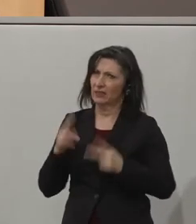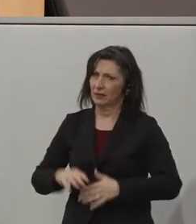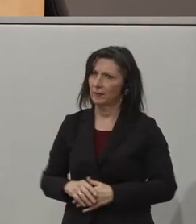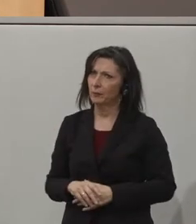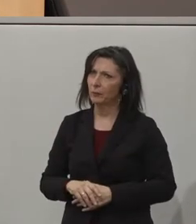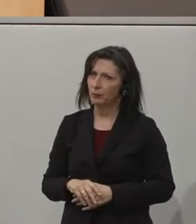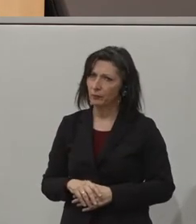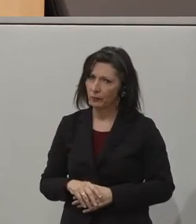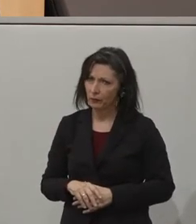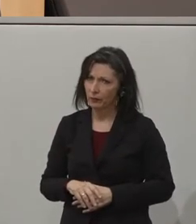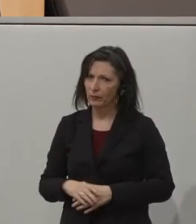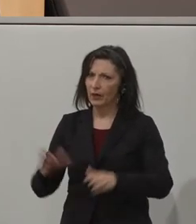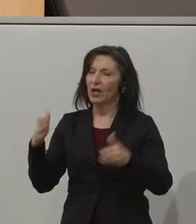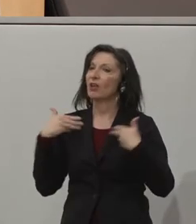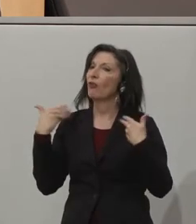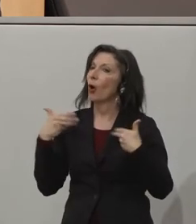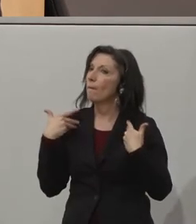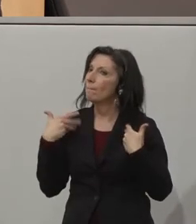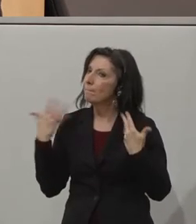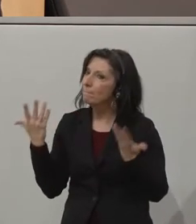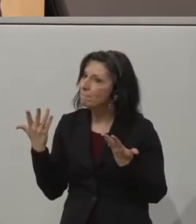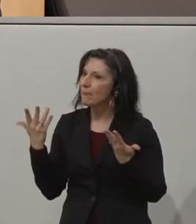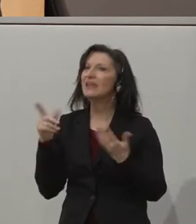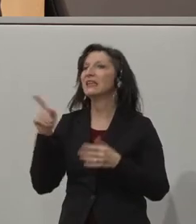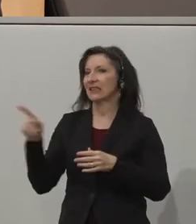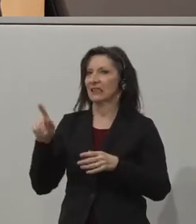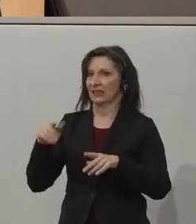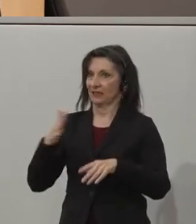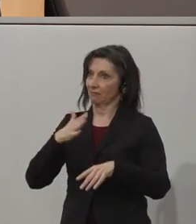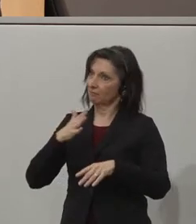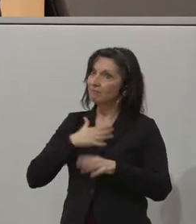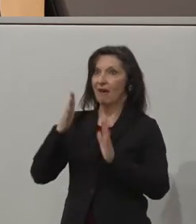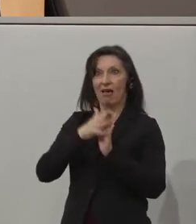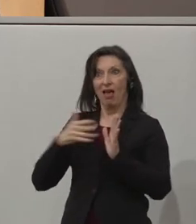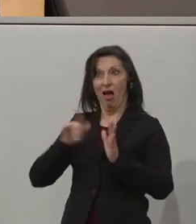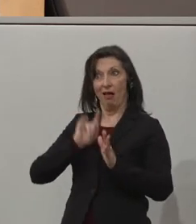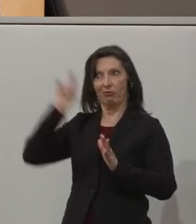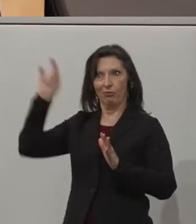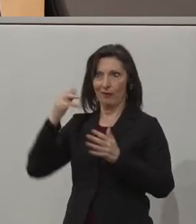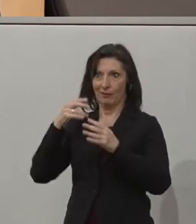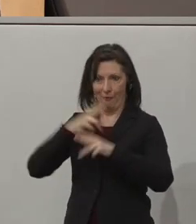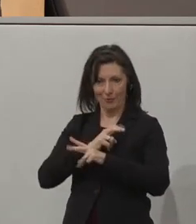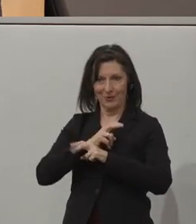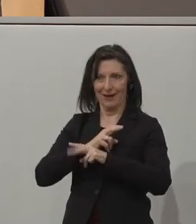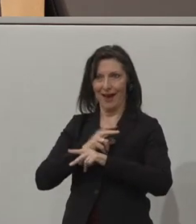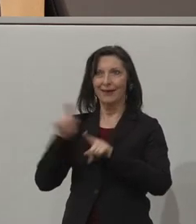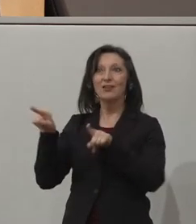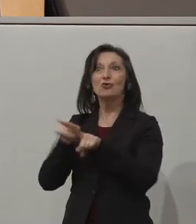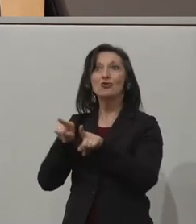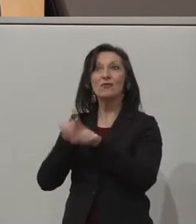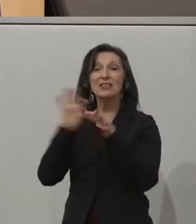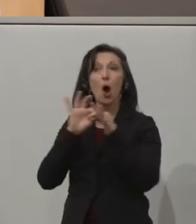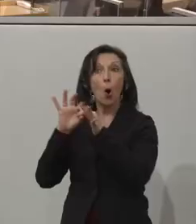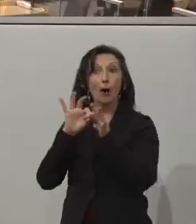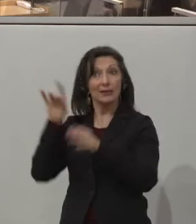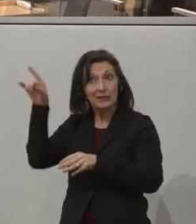Und es freut mich da auch insbesondere, dass das eine Schwesterorganisation von uns in Irland ist, die sowas erfolgreich gemacht hat. Dahinter stehen